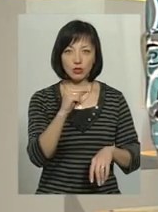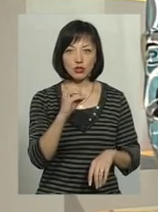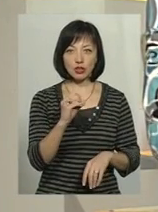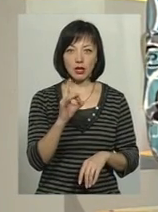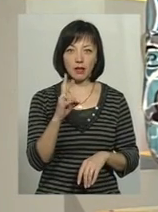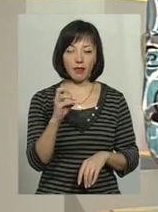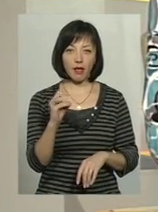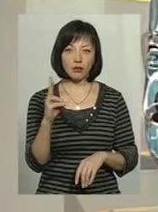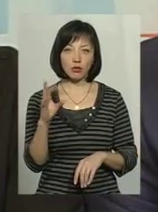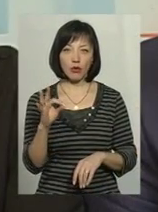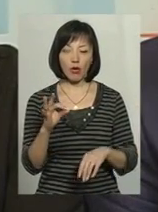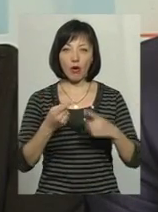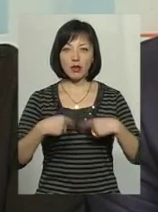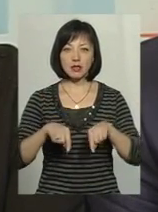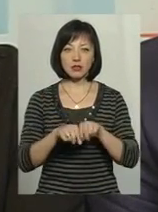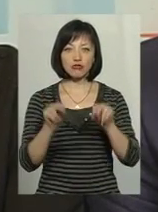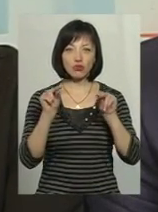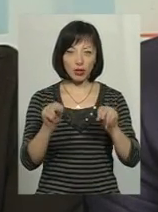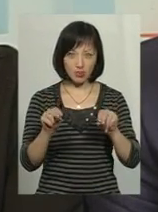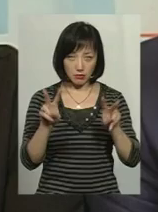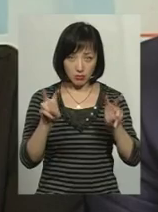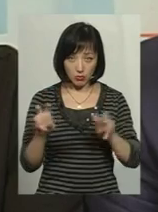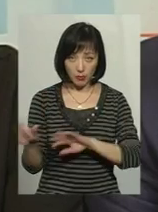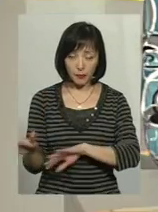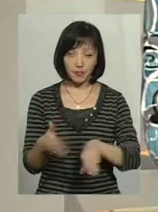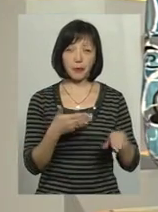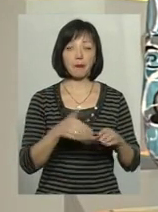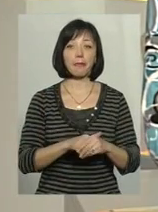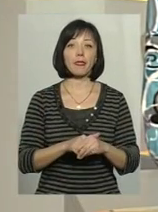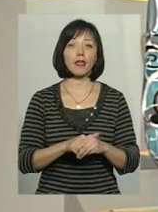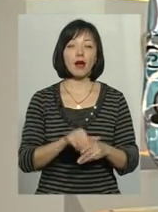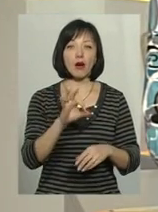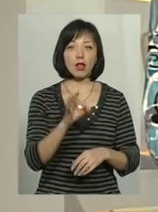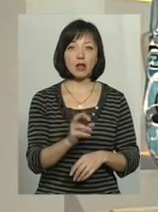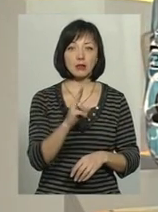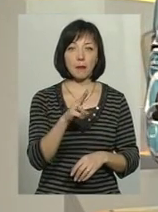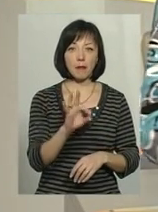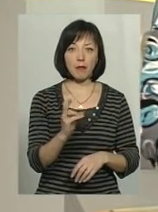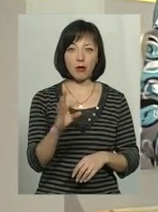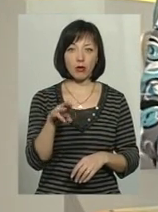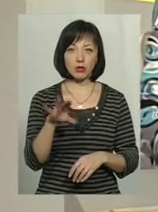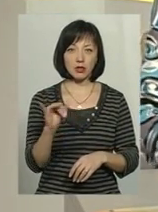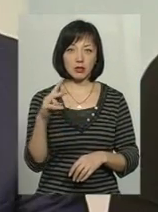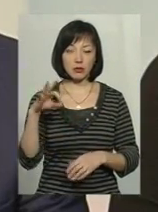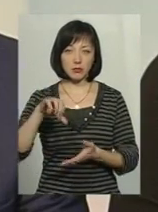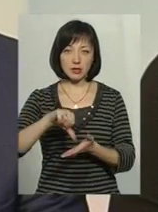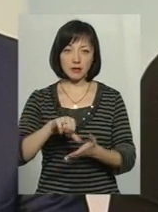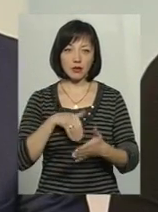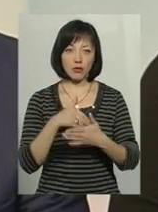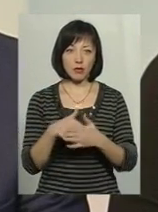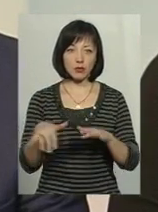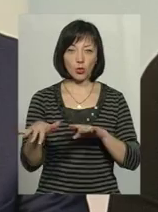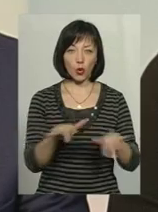координатор громадської організації «Чесно» в Хмельницькому регіоні, і Олена Покотило, теж представник громадського